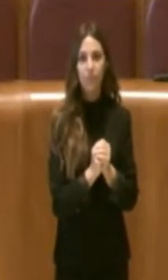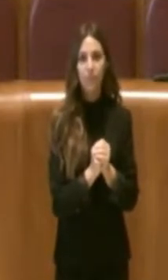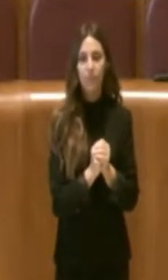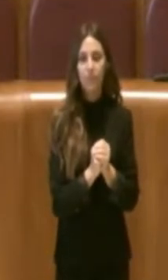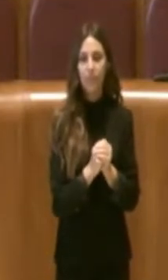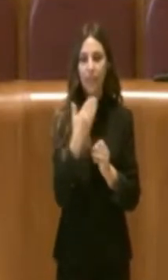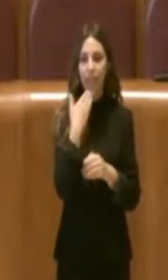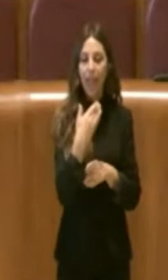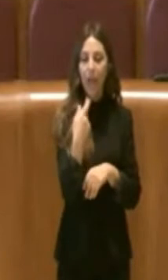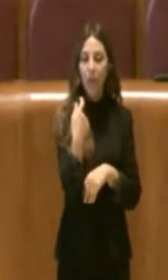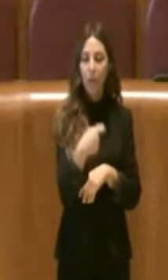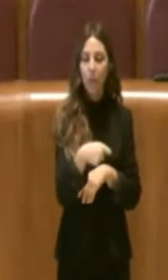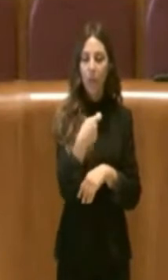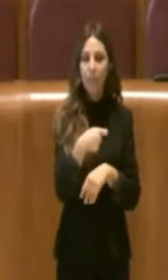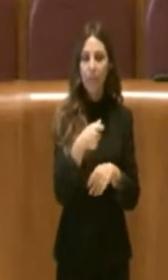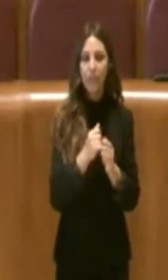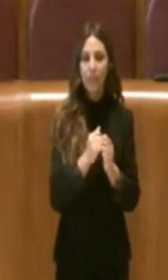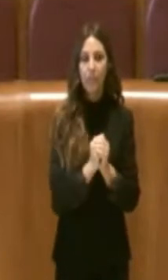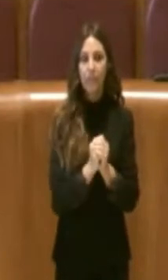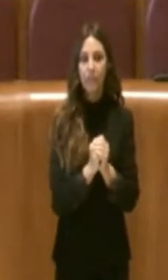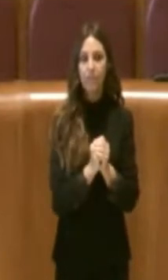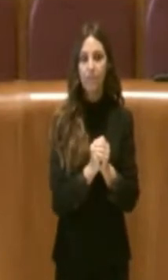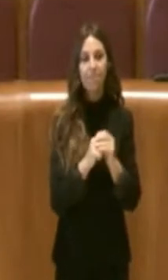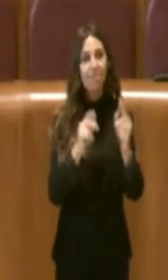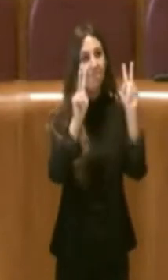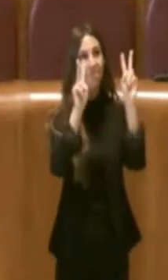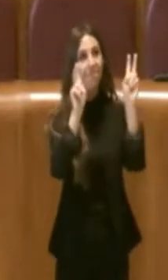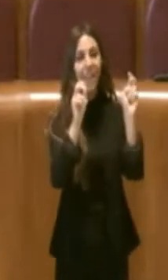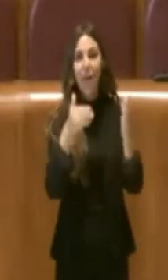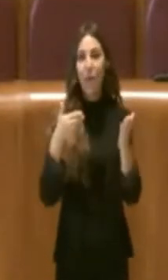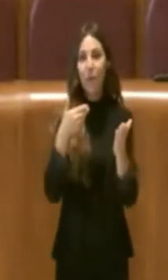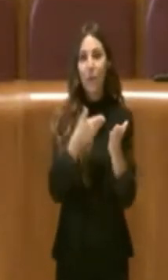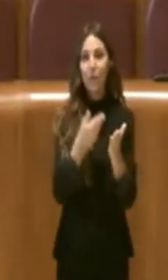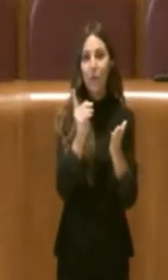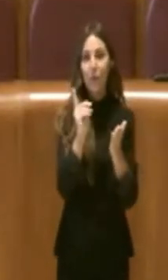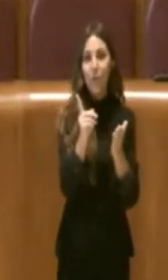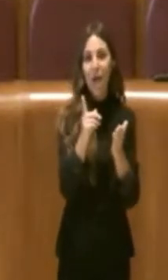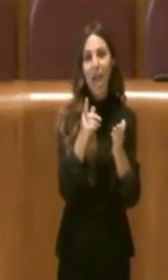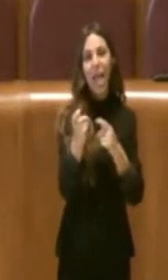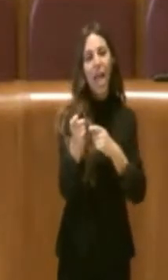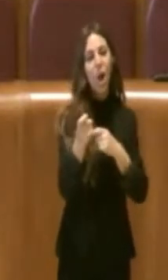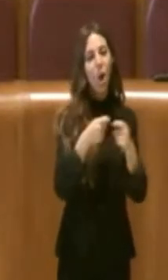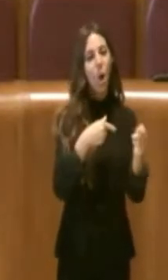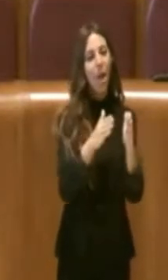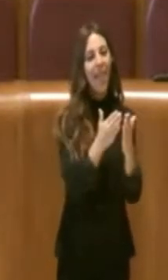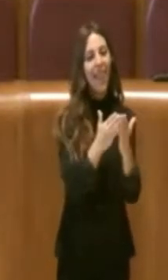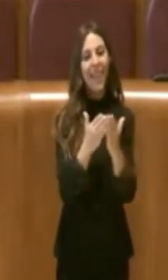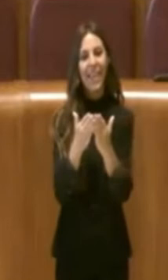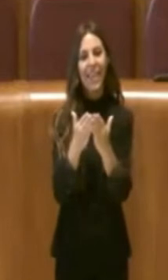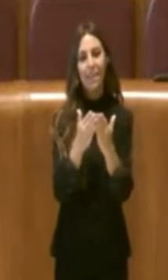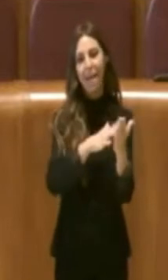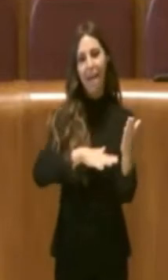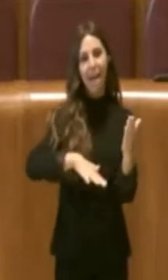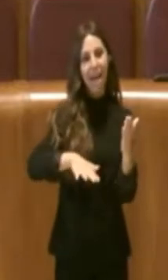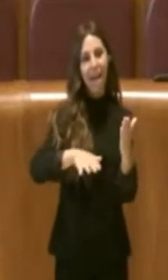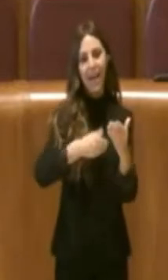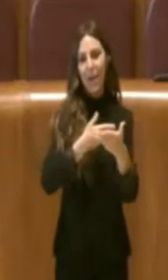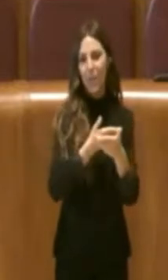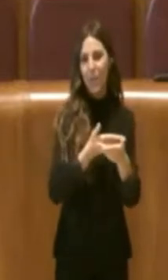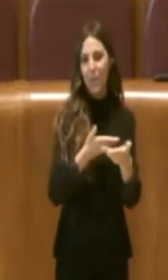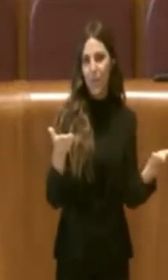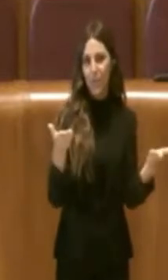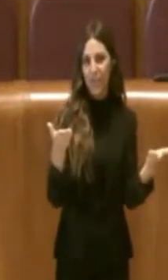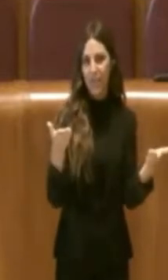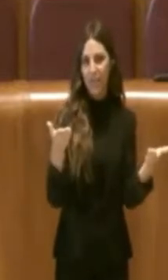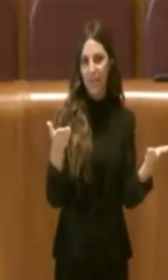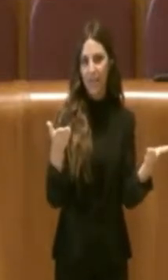Grazie Presidente. Il tema di questa mozione è il commercio dei libri su area pubblica. Tanto